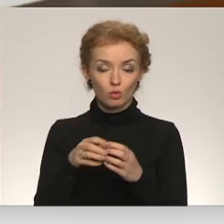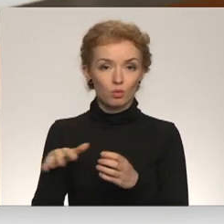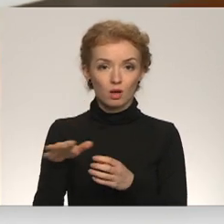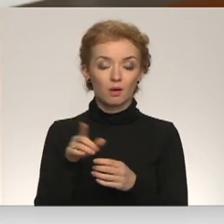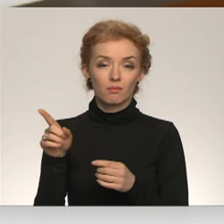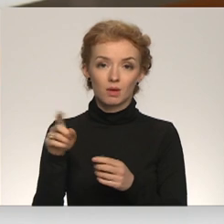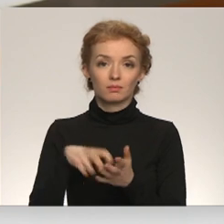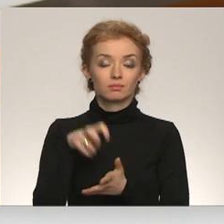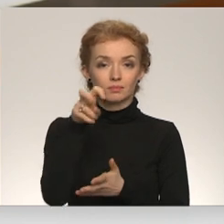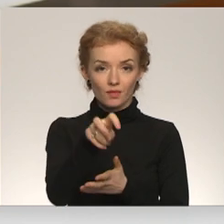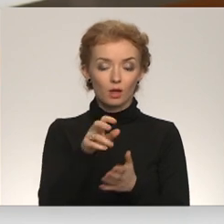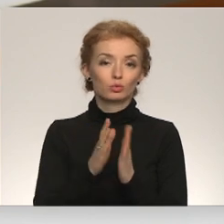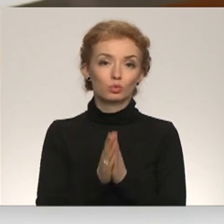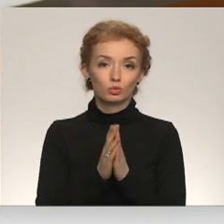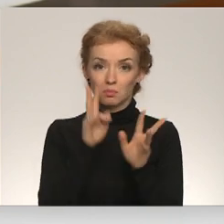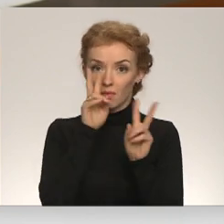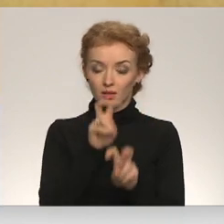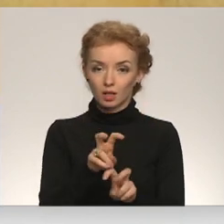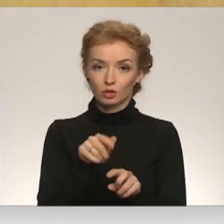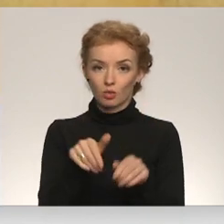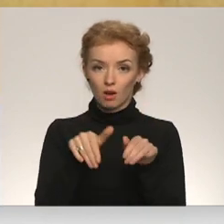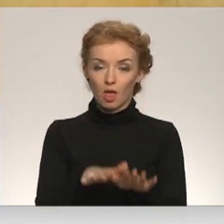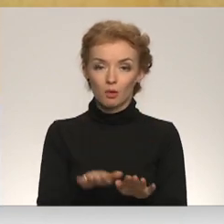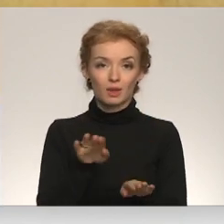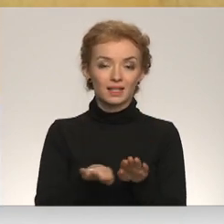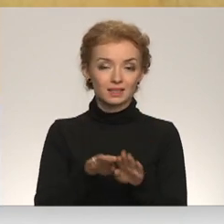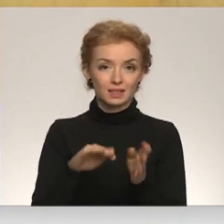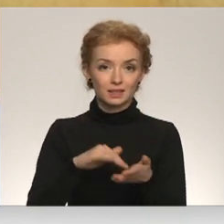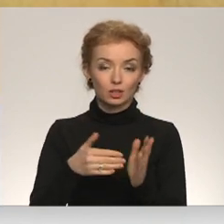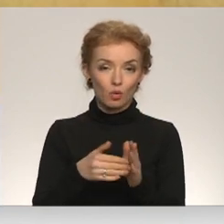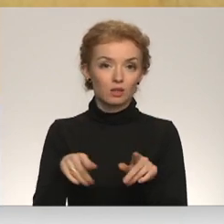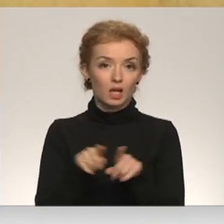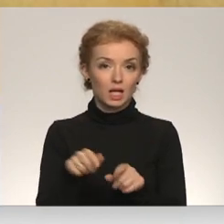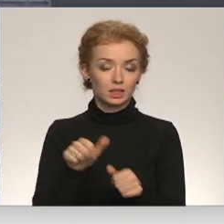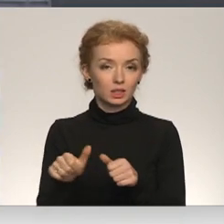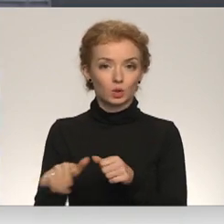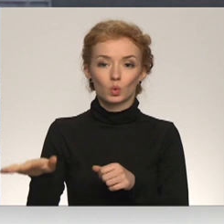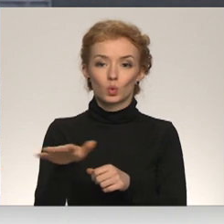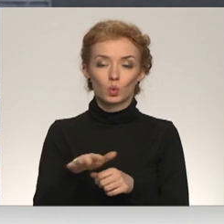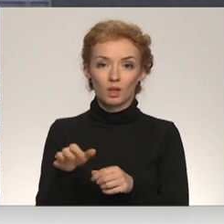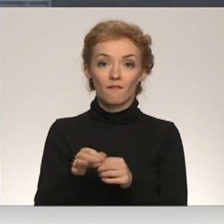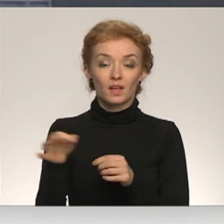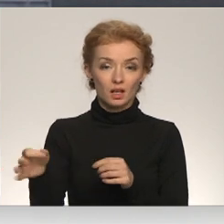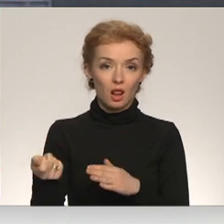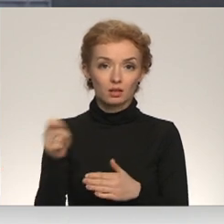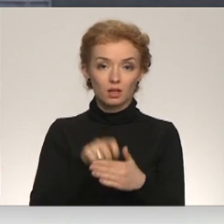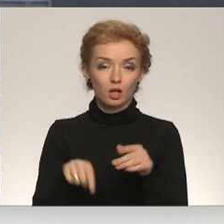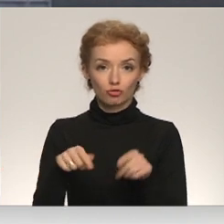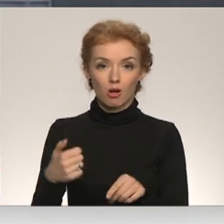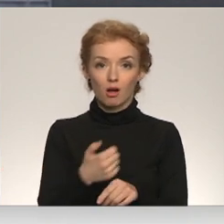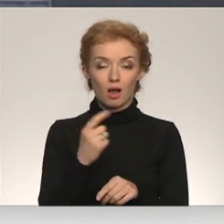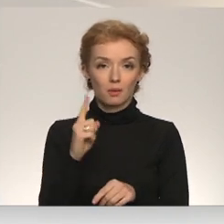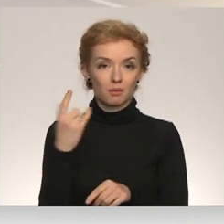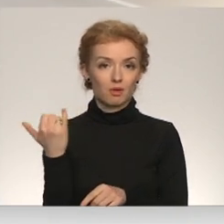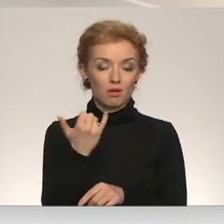pārvaldei vēstuli ar lūgumu pārskatīt lēmumu. Līdzīga situācija ir arī Siguldā, kur filiāli tika slēgta šā gada 1.